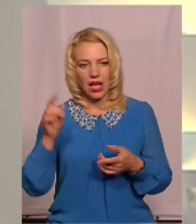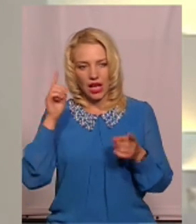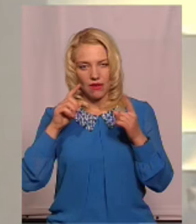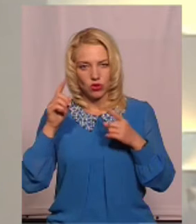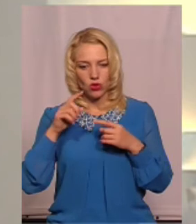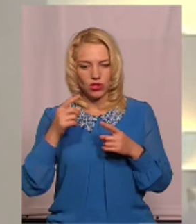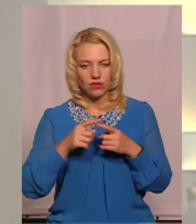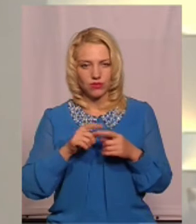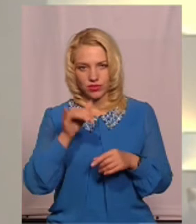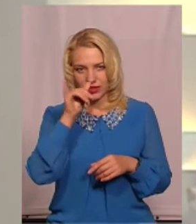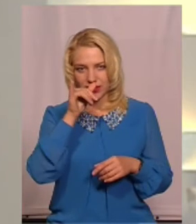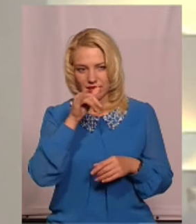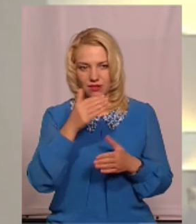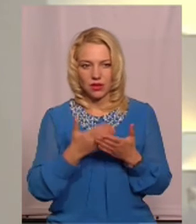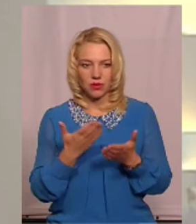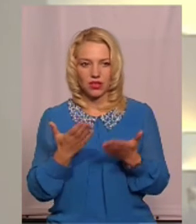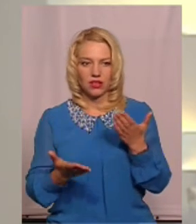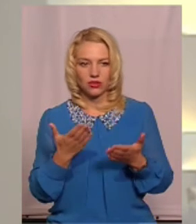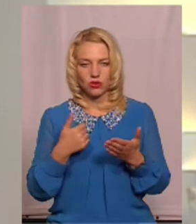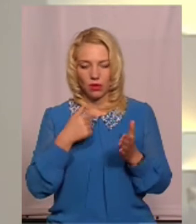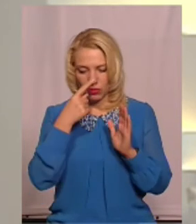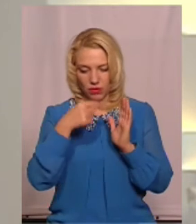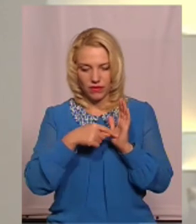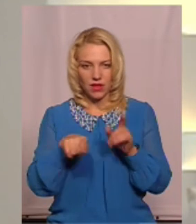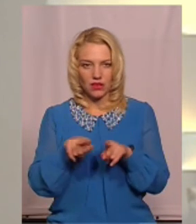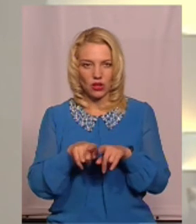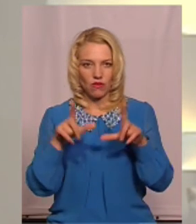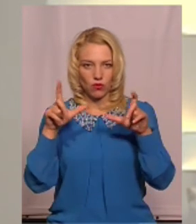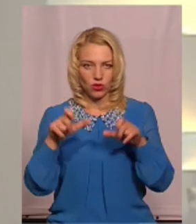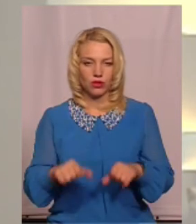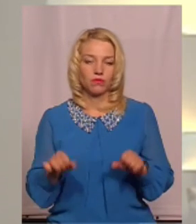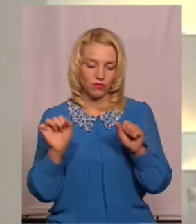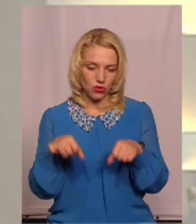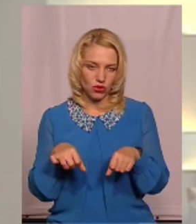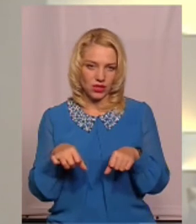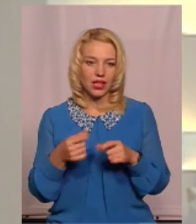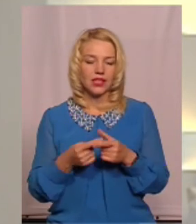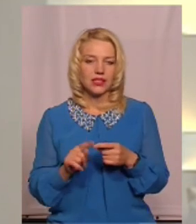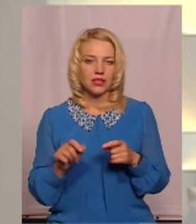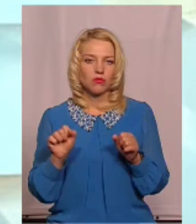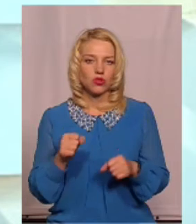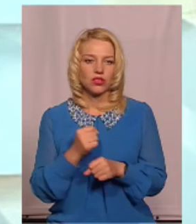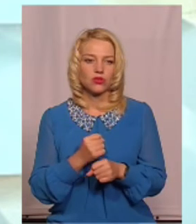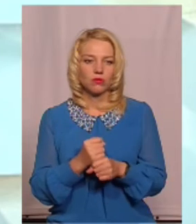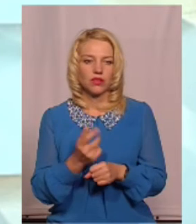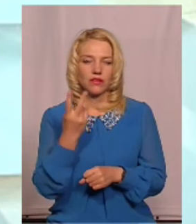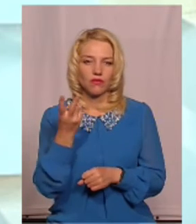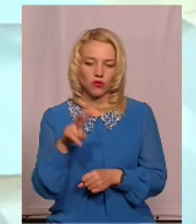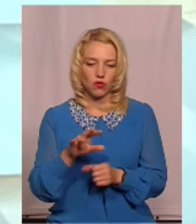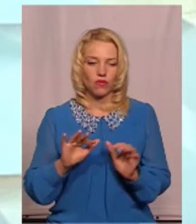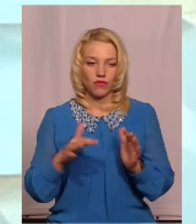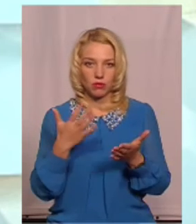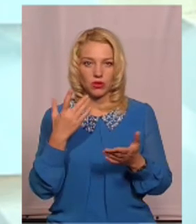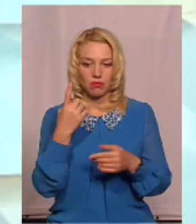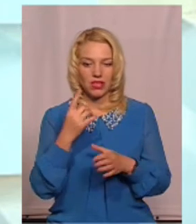контенту, якщо, наприклад, я опинився на такій фотографії? Можна, звісно. Це можна зробити у двох випадках.